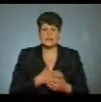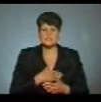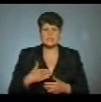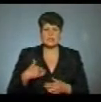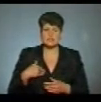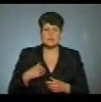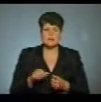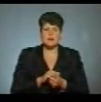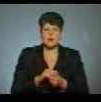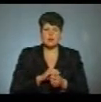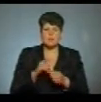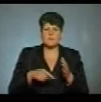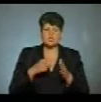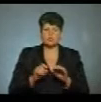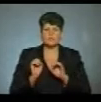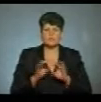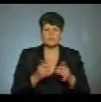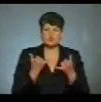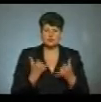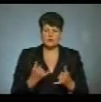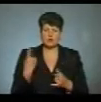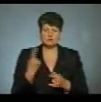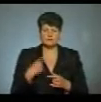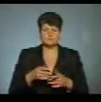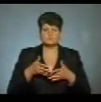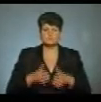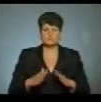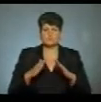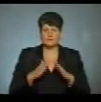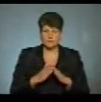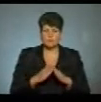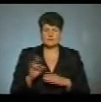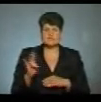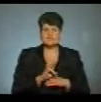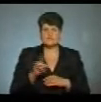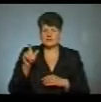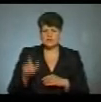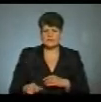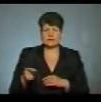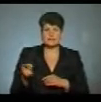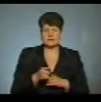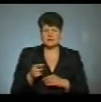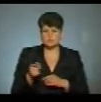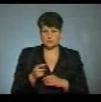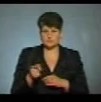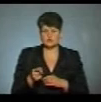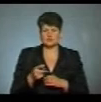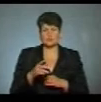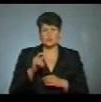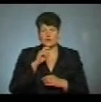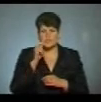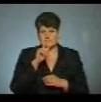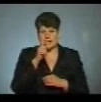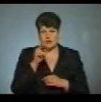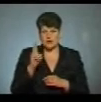пральну машинку передали сьогодні обласному перинатальному центру мати і дитина священники Тернопільсько-зборівської архієпархії Української греко